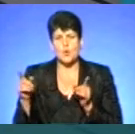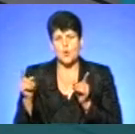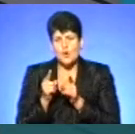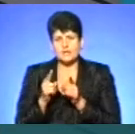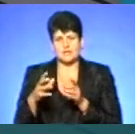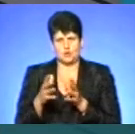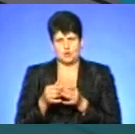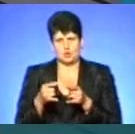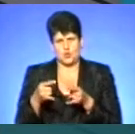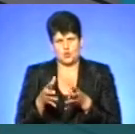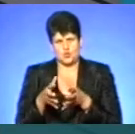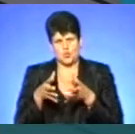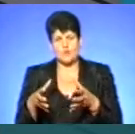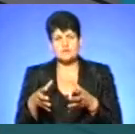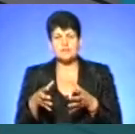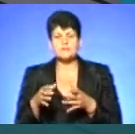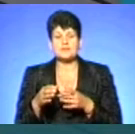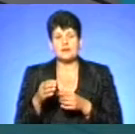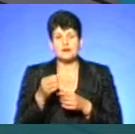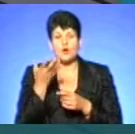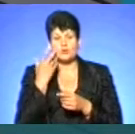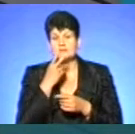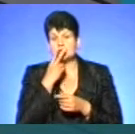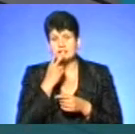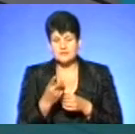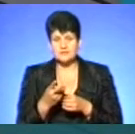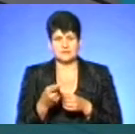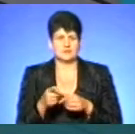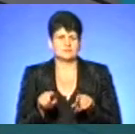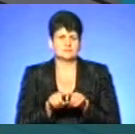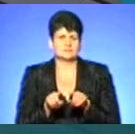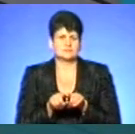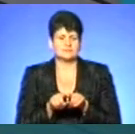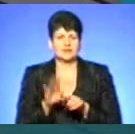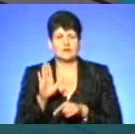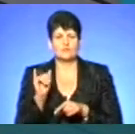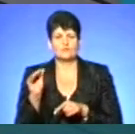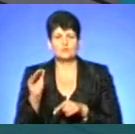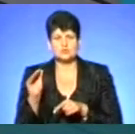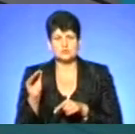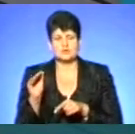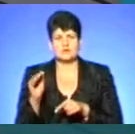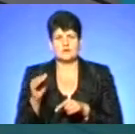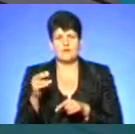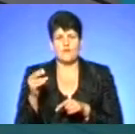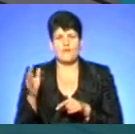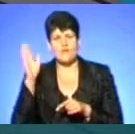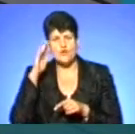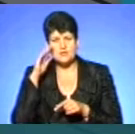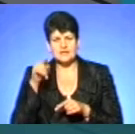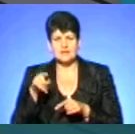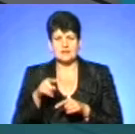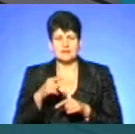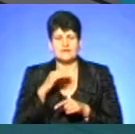З вужем звичайним її важче спутати, тому що у вужа звичайного позаду голови є яскраво виражені оранжеві